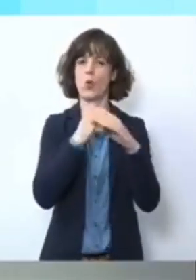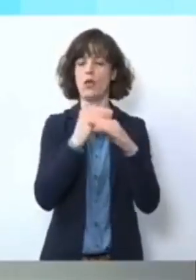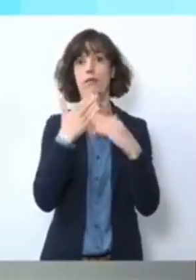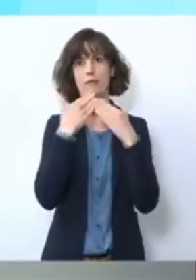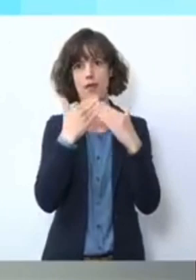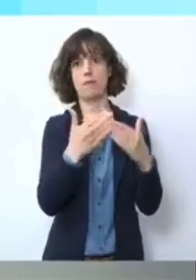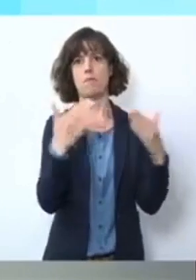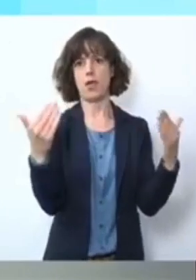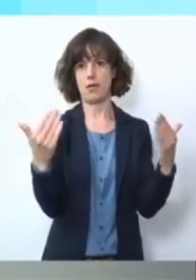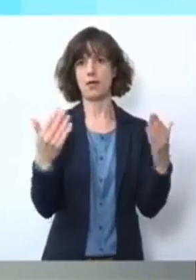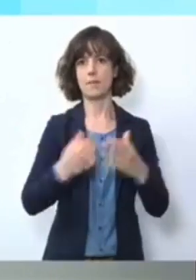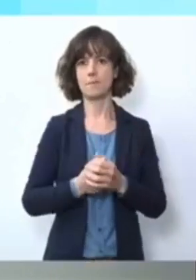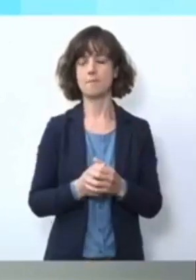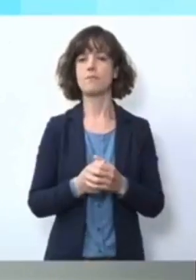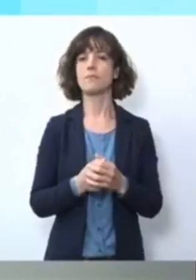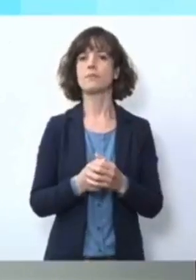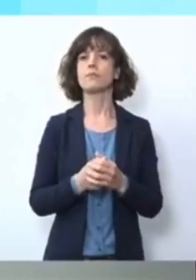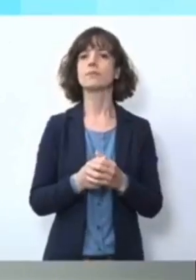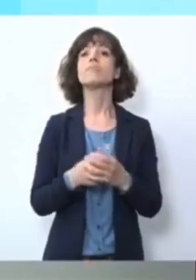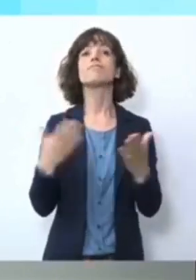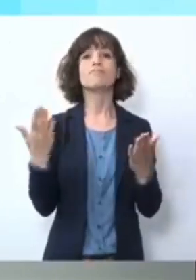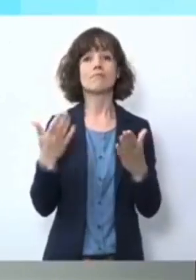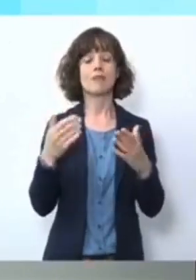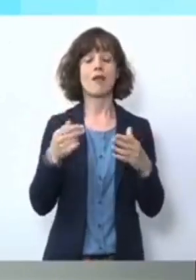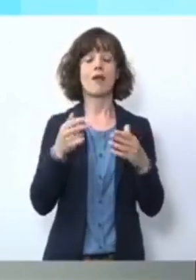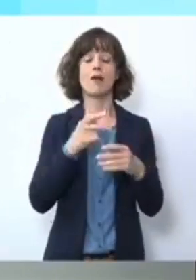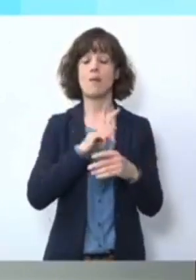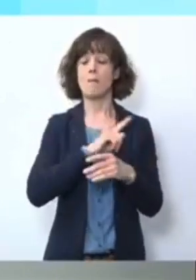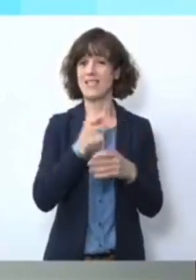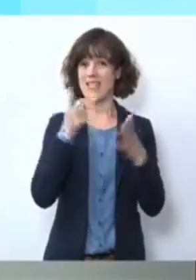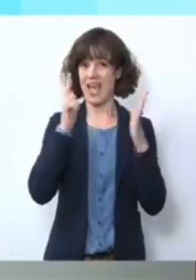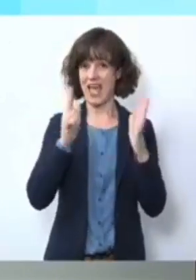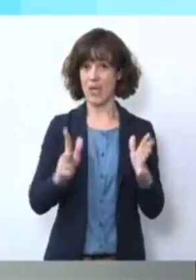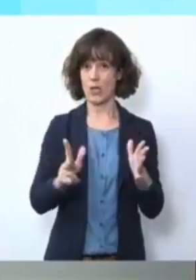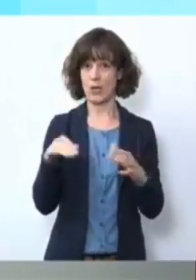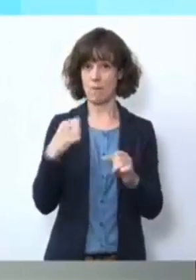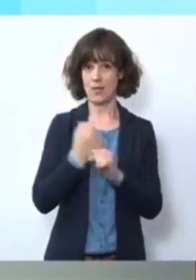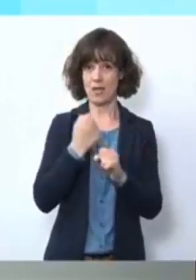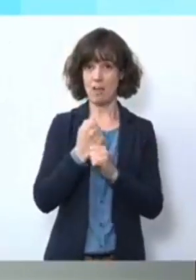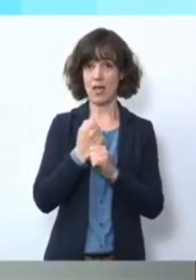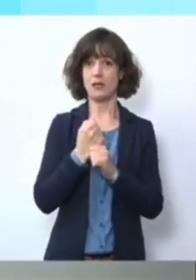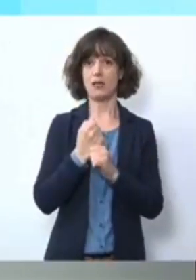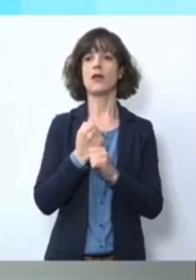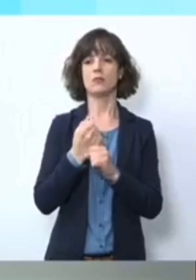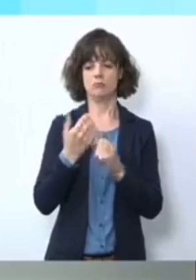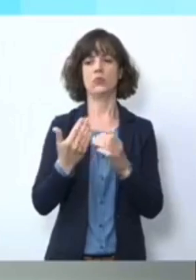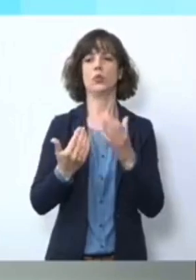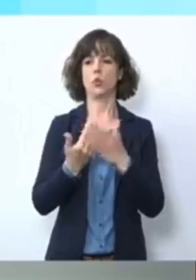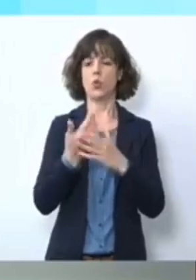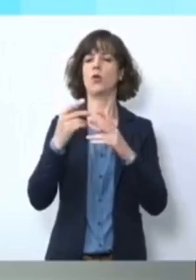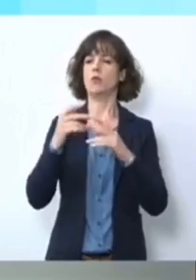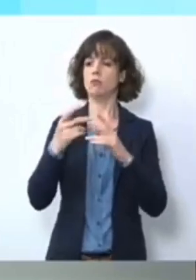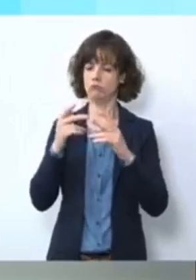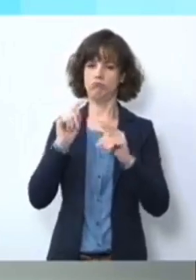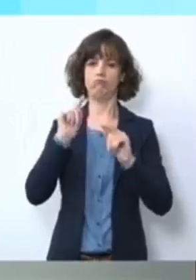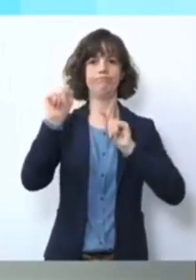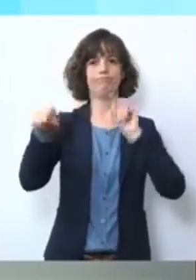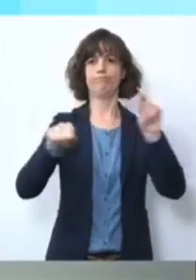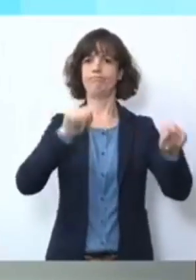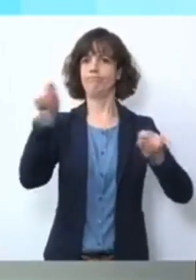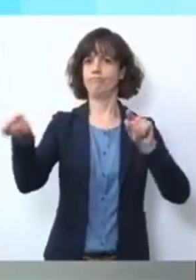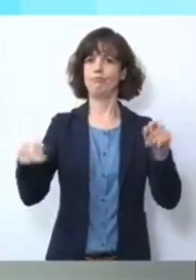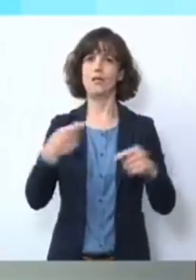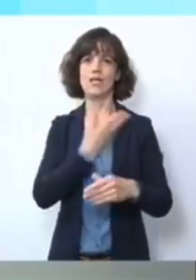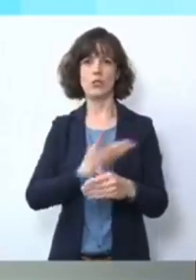haben. Das war am Anfang bis zu 800 Mitarbeiter, die in die Fläche bei den Gesundheitsämtern mit unterstützen konnten.